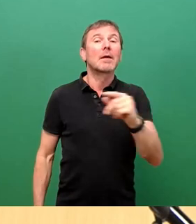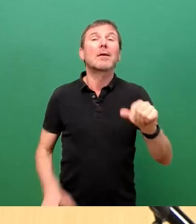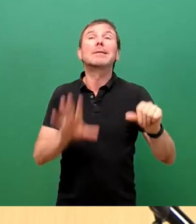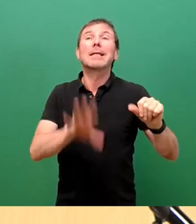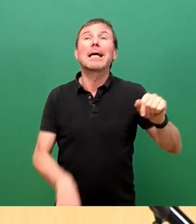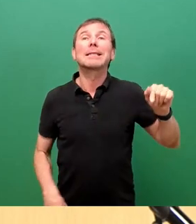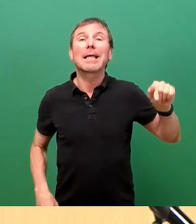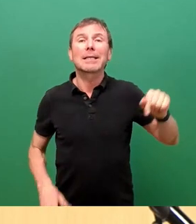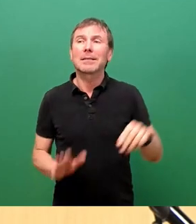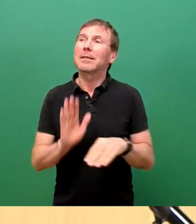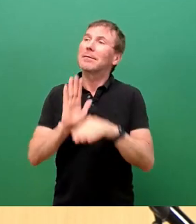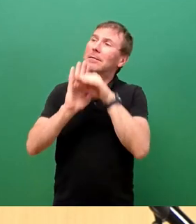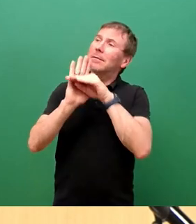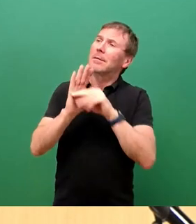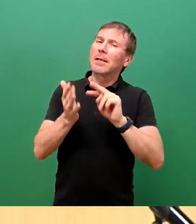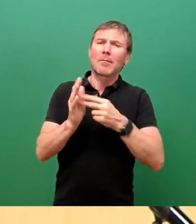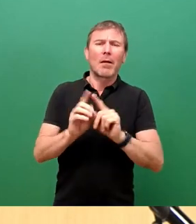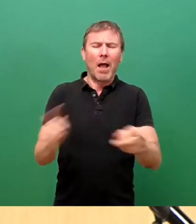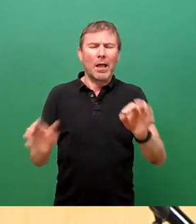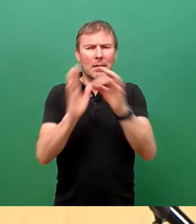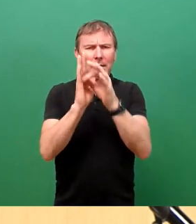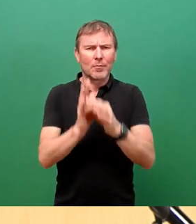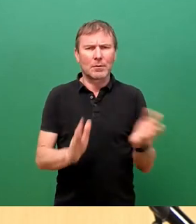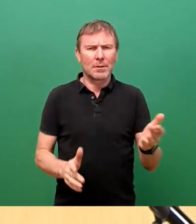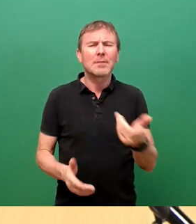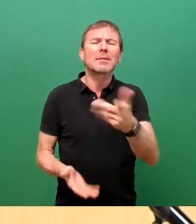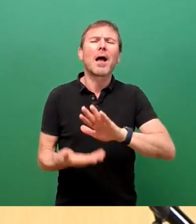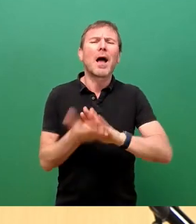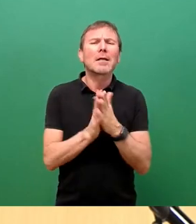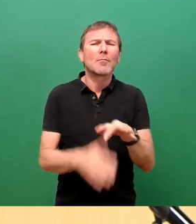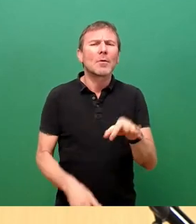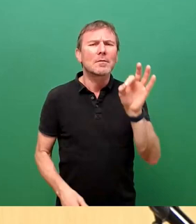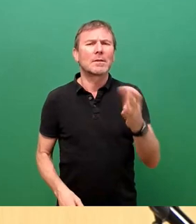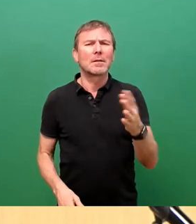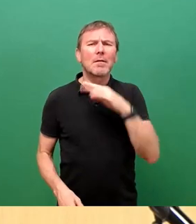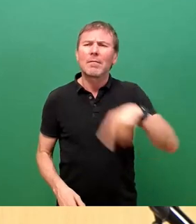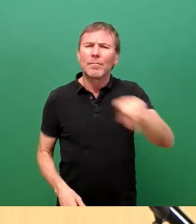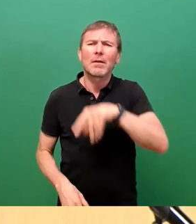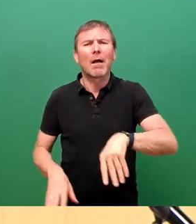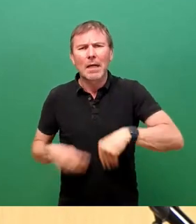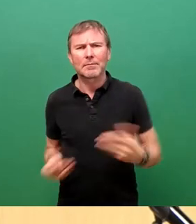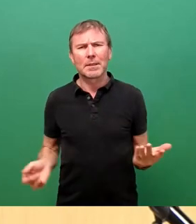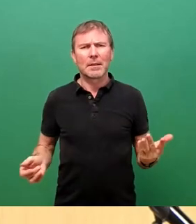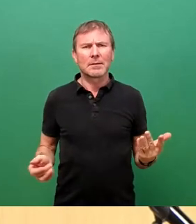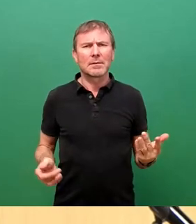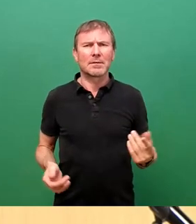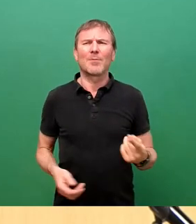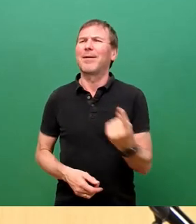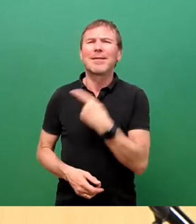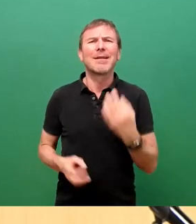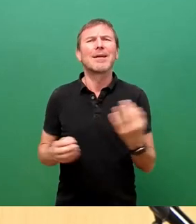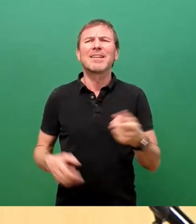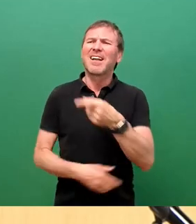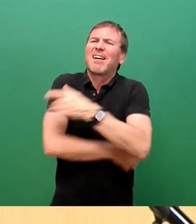Vorzeichen geplant. Damals ging es darum, einen Kompromiss zu erzielen, dem möglichst viele folgen können. Es war niemand so richtig zufrieden mit der